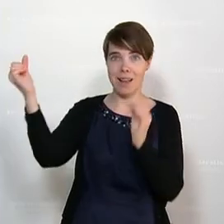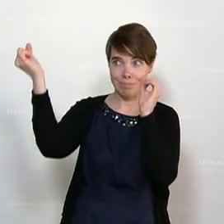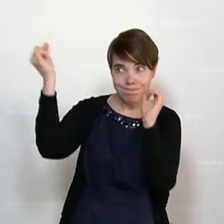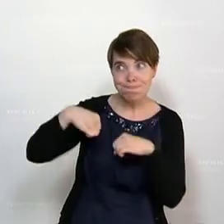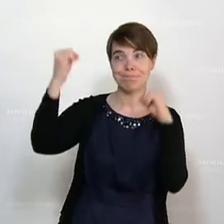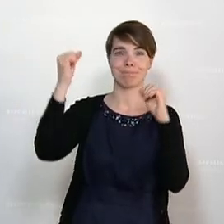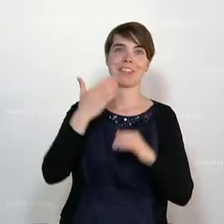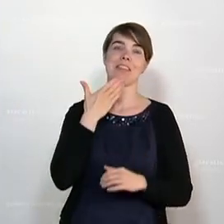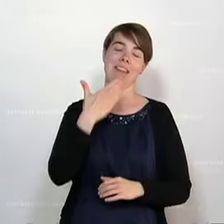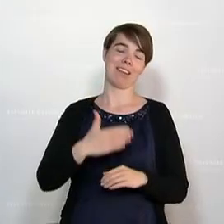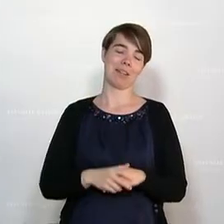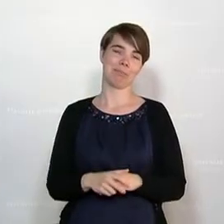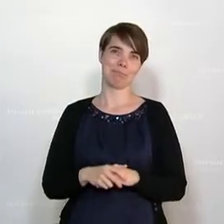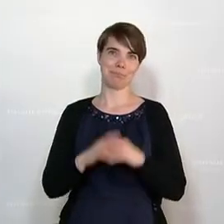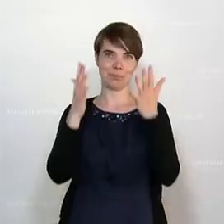Sinn, Dankeschön. Applaus Applaus Applaus Applaus